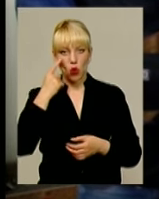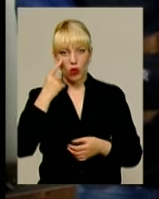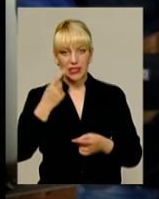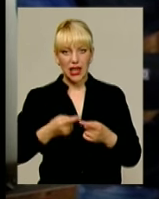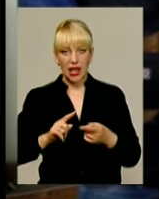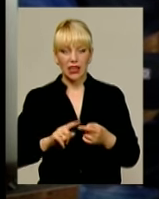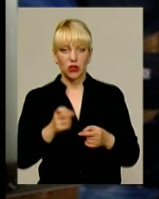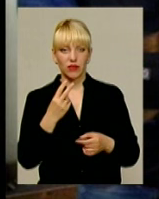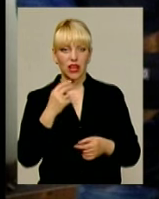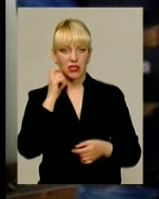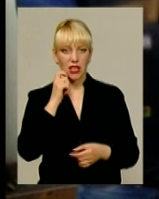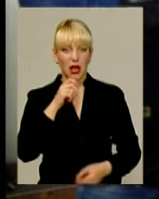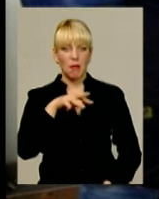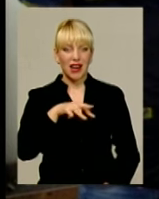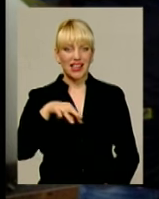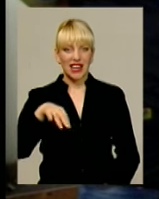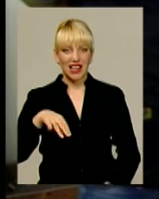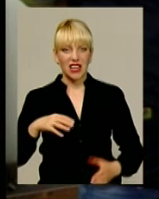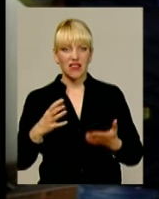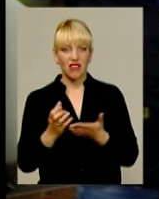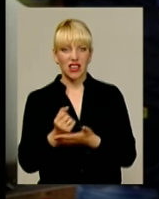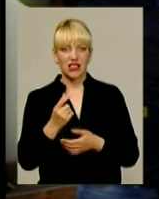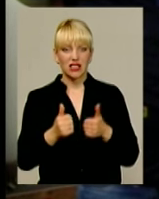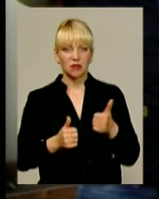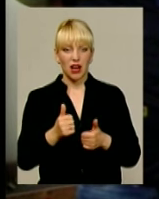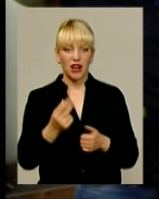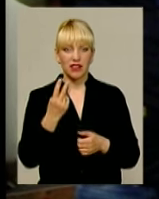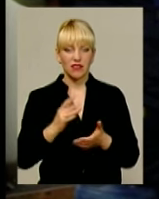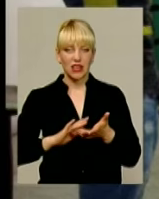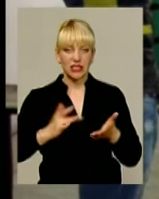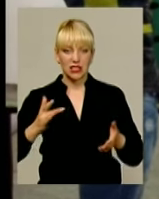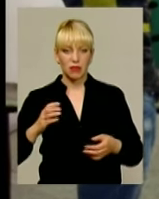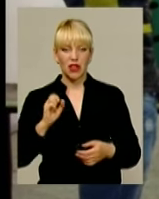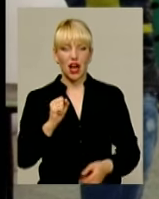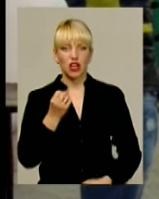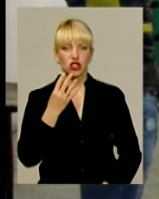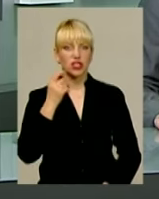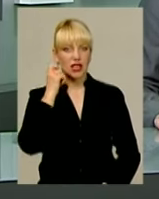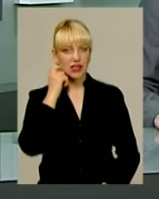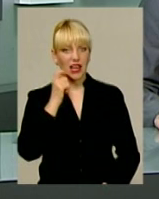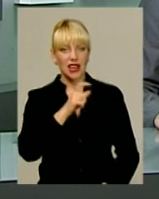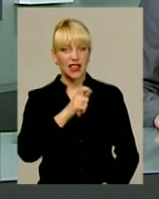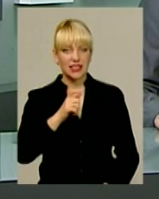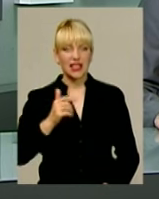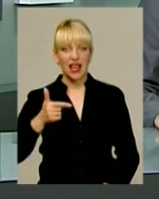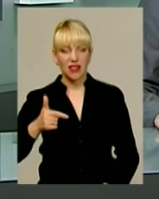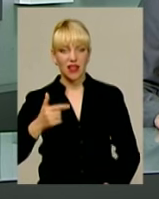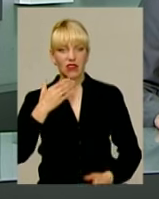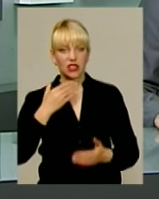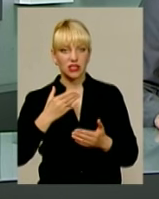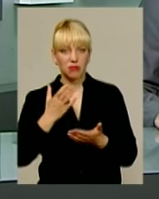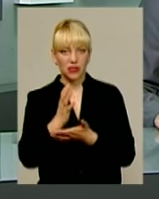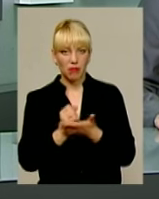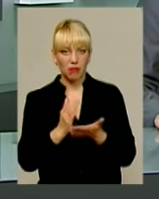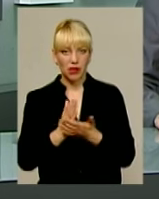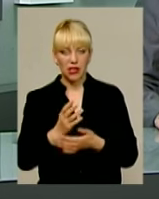12-річна Маргарита Тарканій виграла на змаганнях два срібла, а 14-річна Христина Гілевич в своєму арсеналі